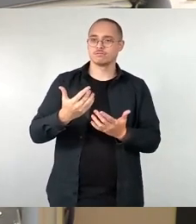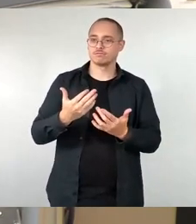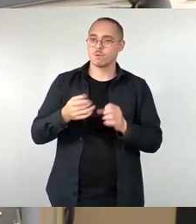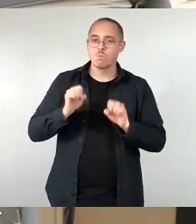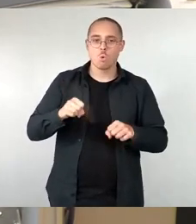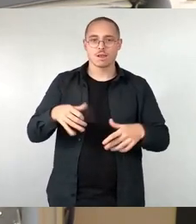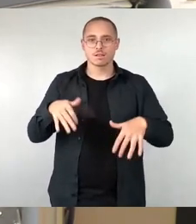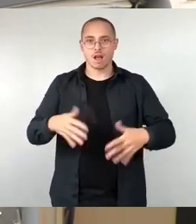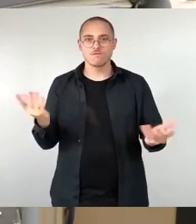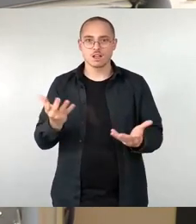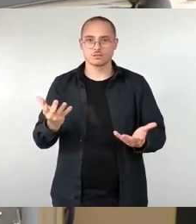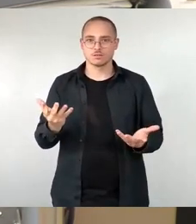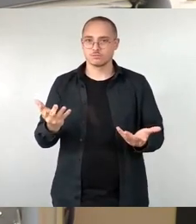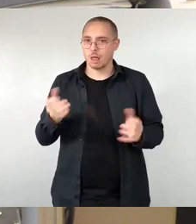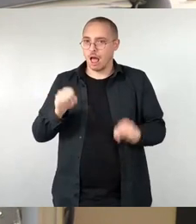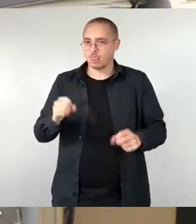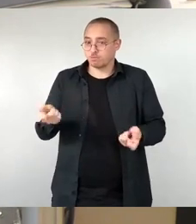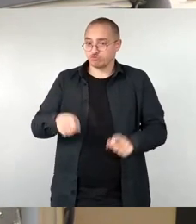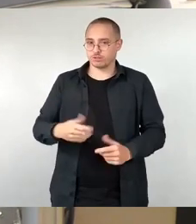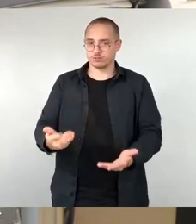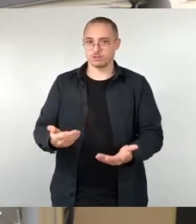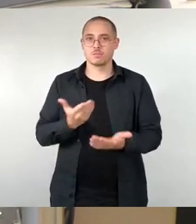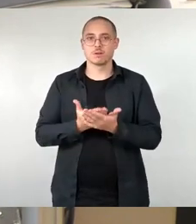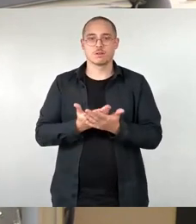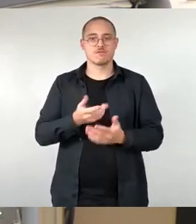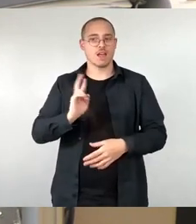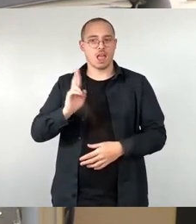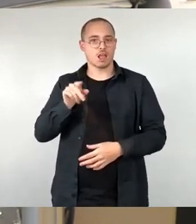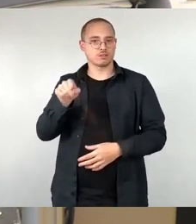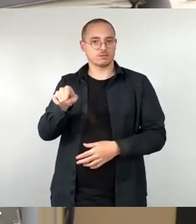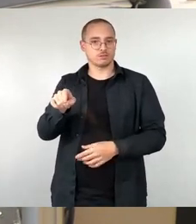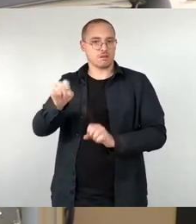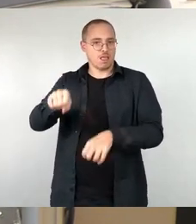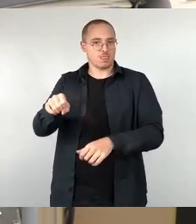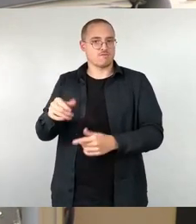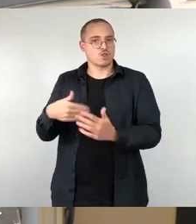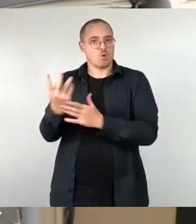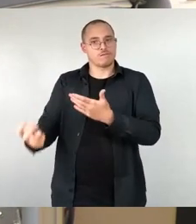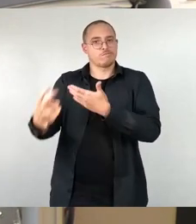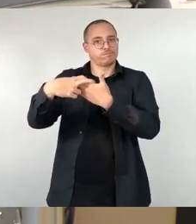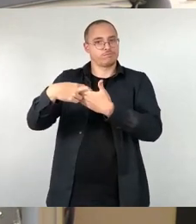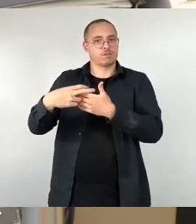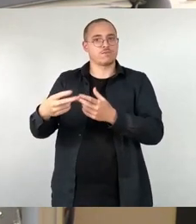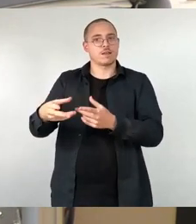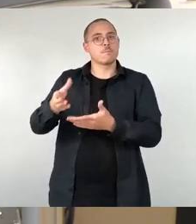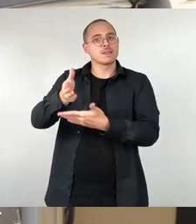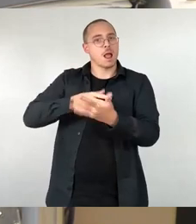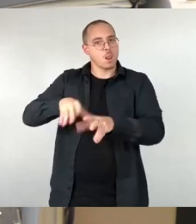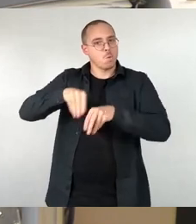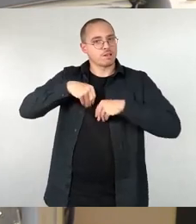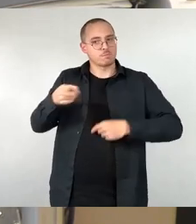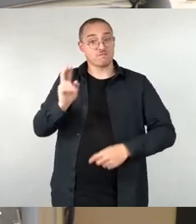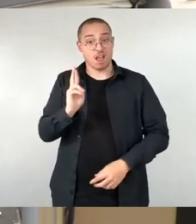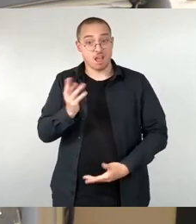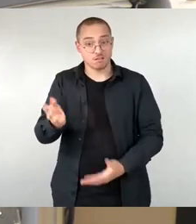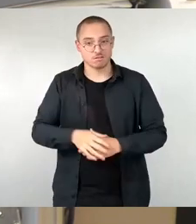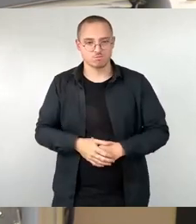werden? Für wen entsteht neue Beteiligung? Sie, liebe Stadträtinnen und Stadträte, betrifft das schon